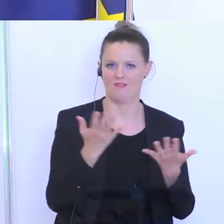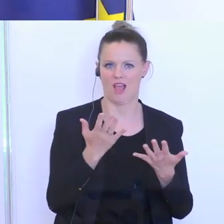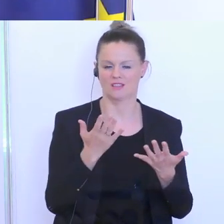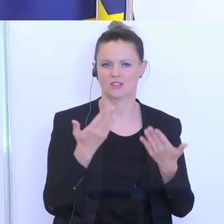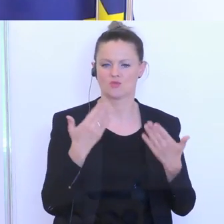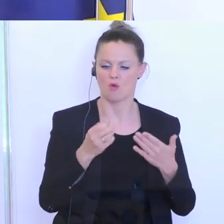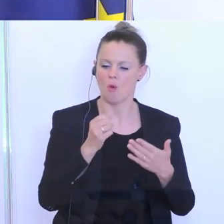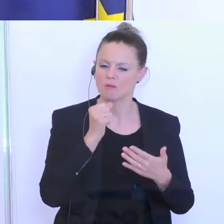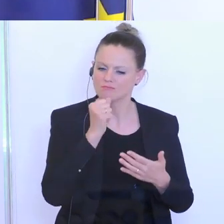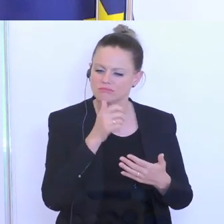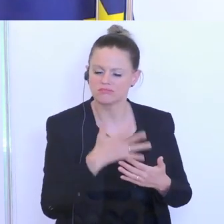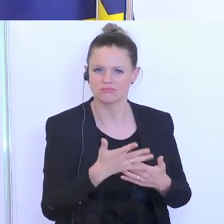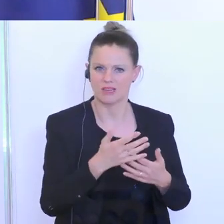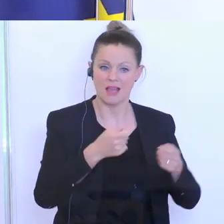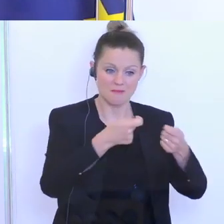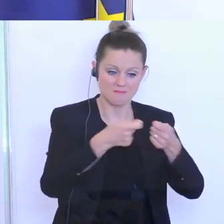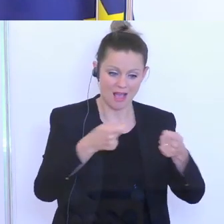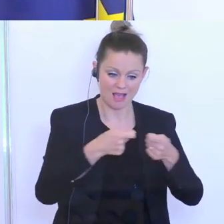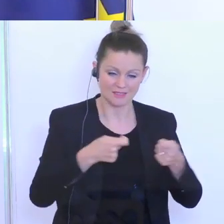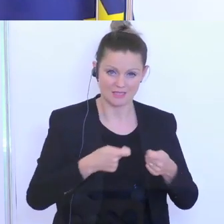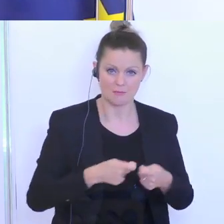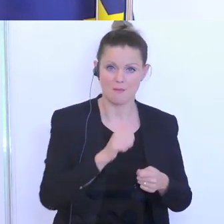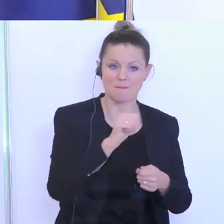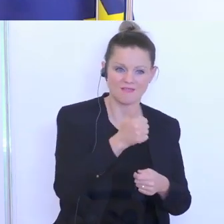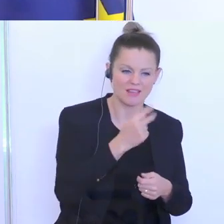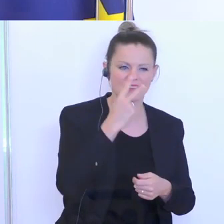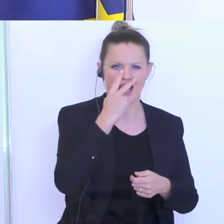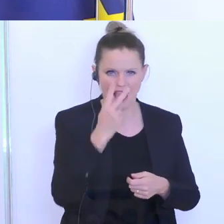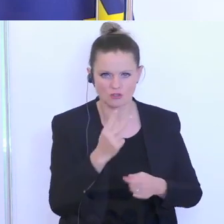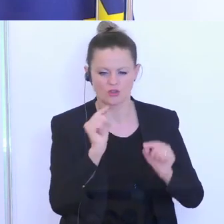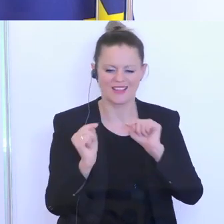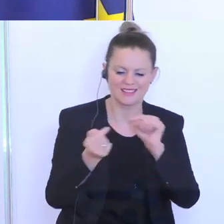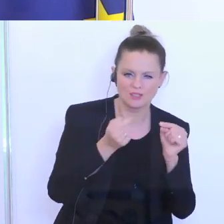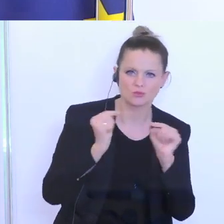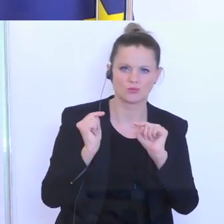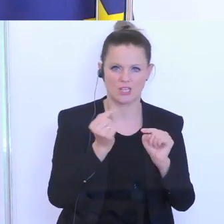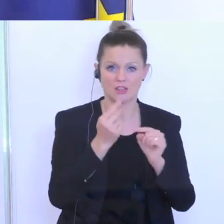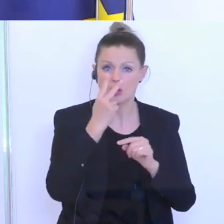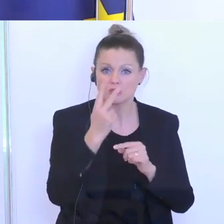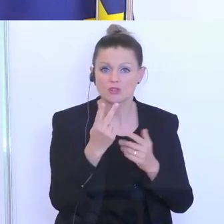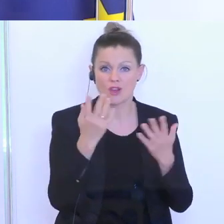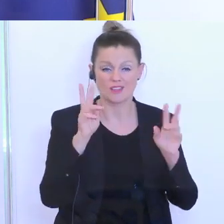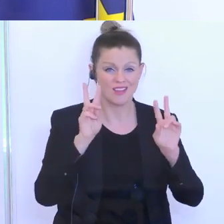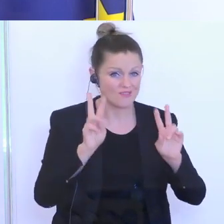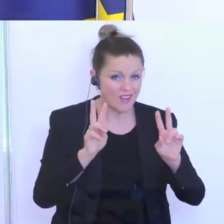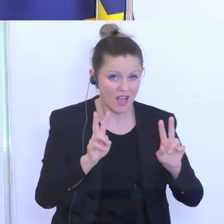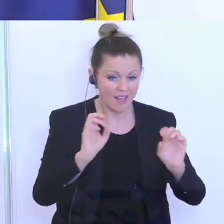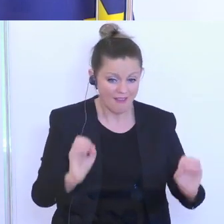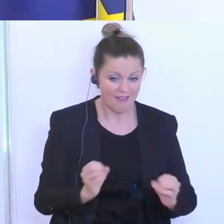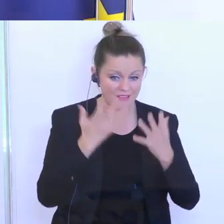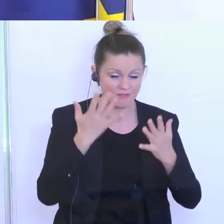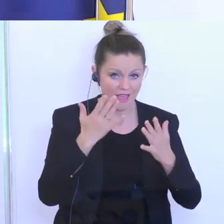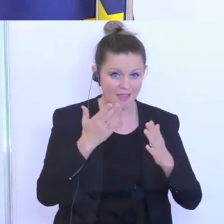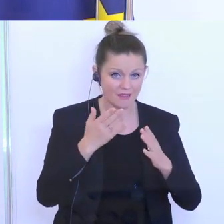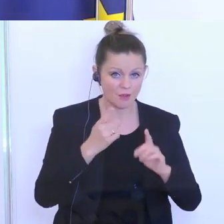diesen Tagen jede einzelne Maßnahme zu bewerten, anzuschauen, auch zu diskutieren und zu schauen, welche Effekte